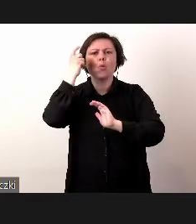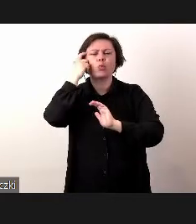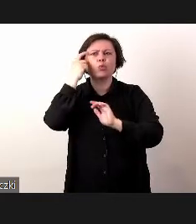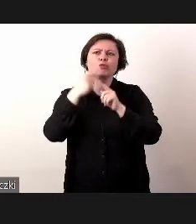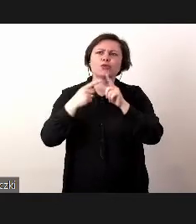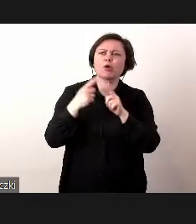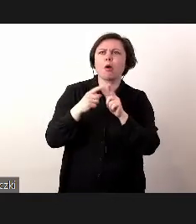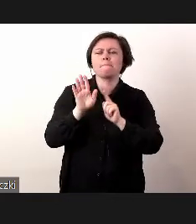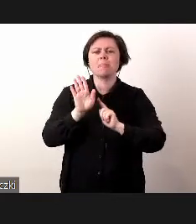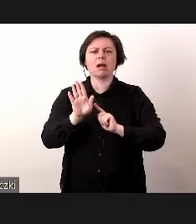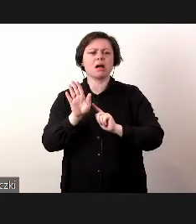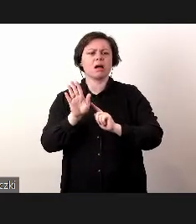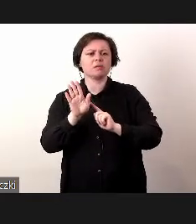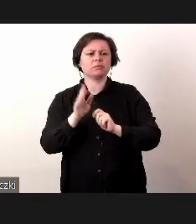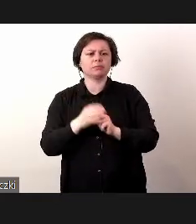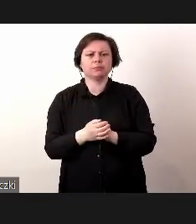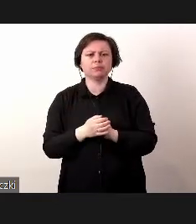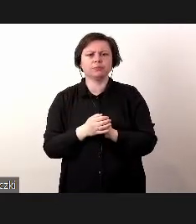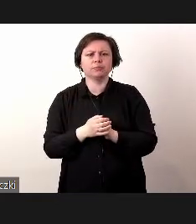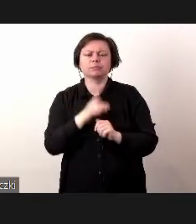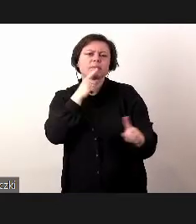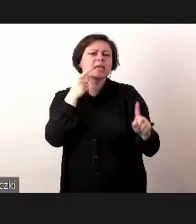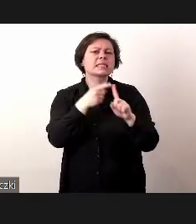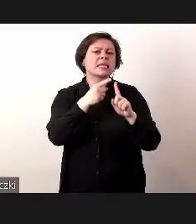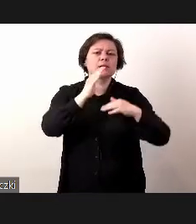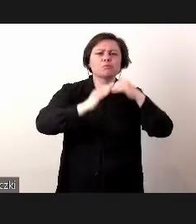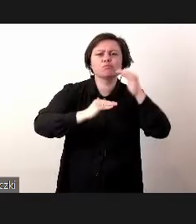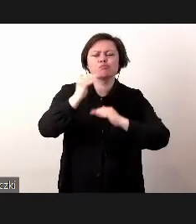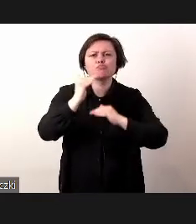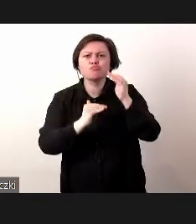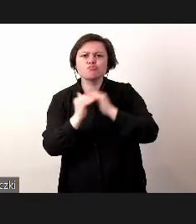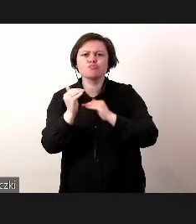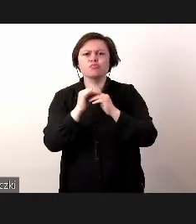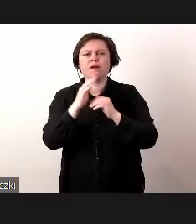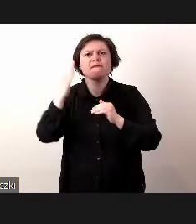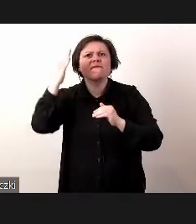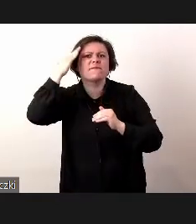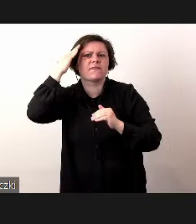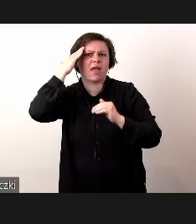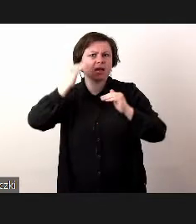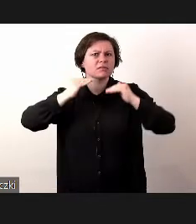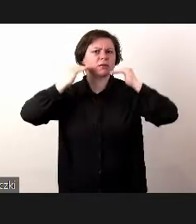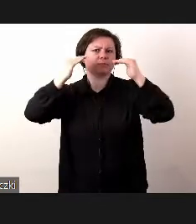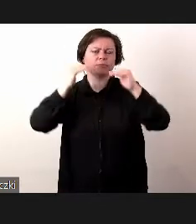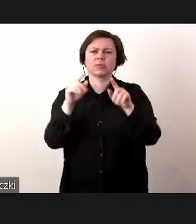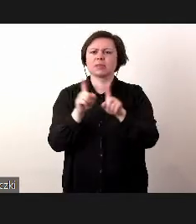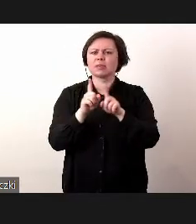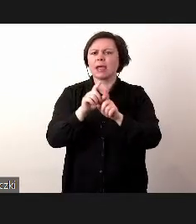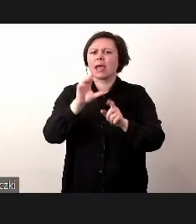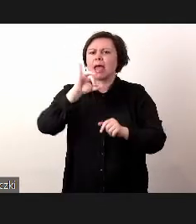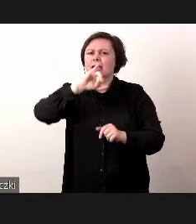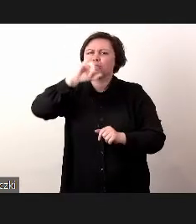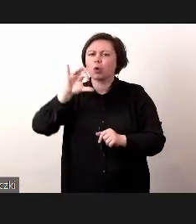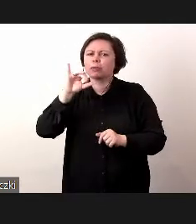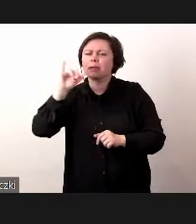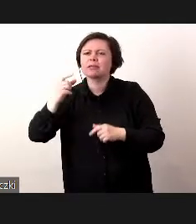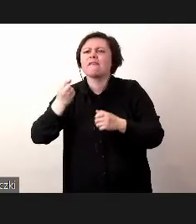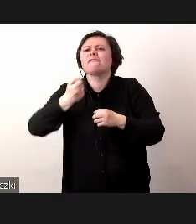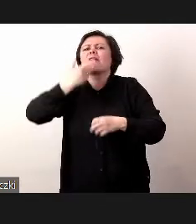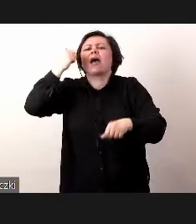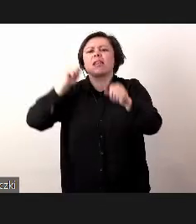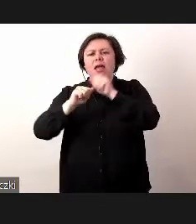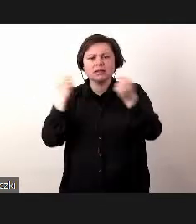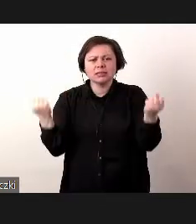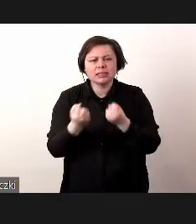ma trochę taki cel budowania też troszeczkę wiedzy. Tak samo jak tutaj SJSI od lat